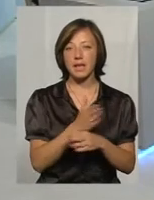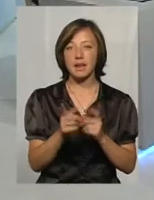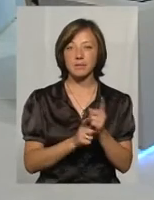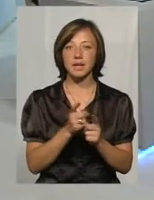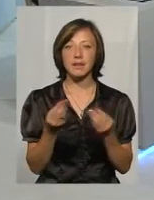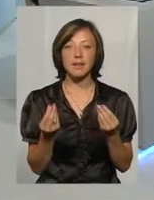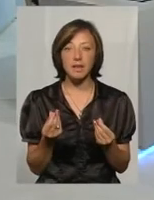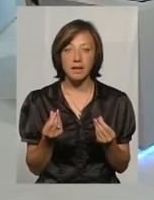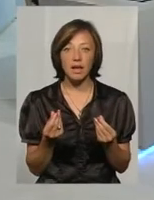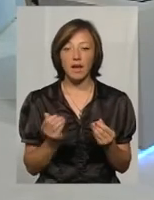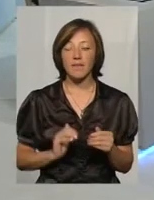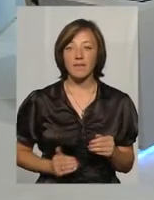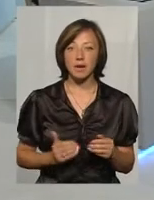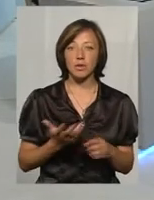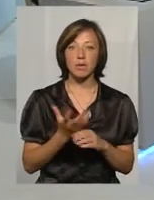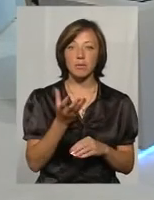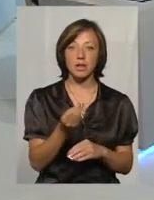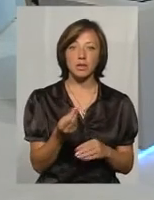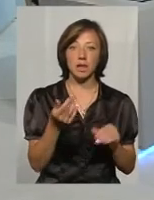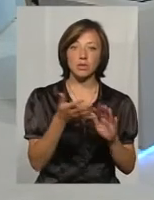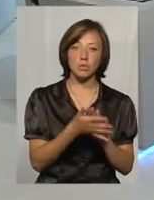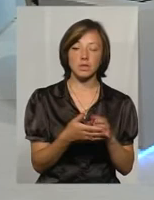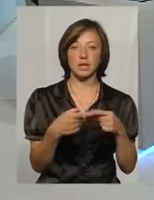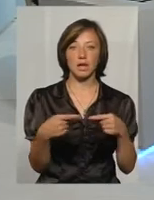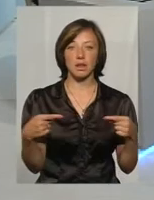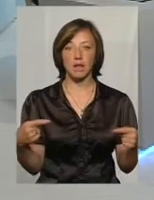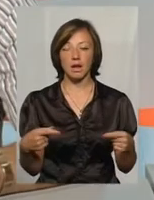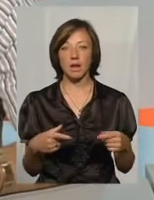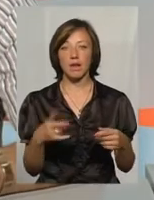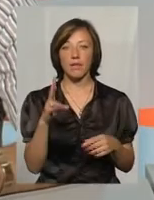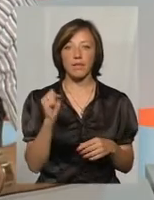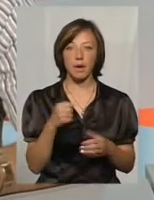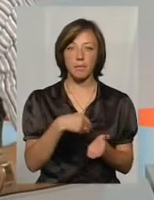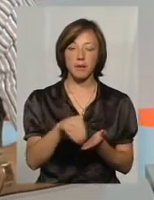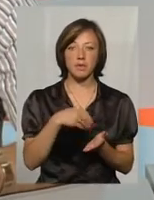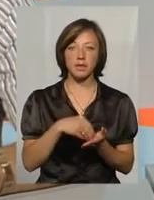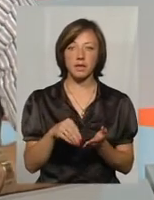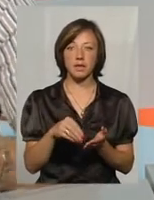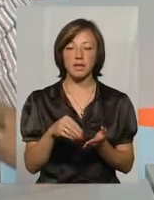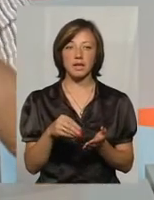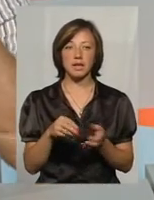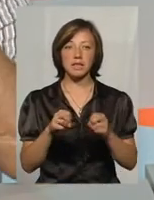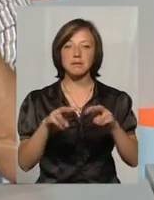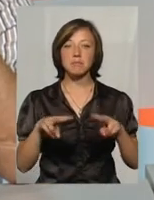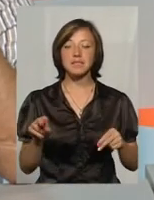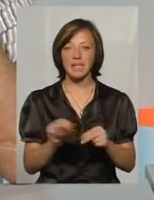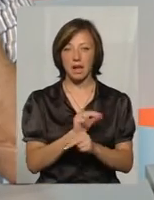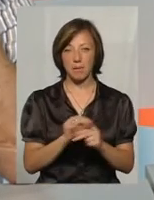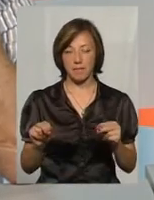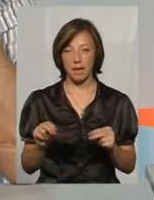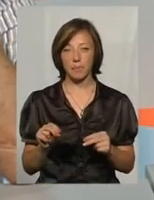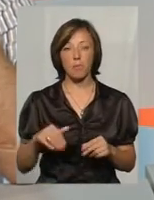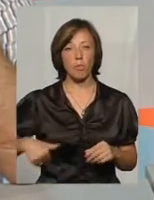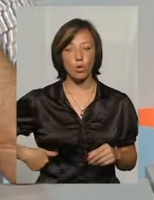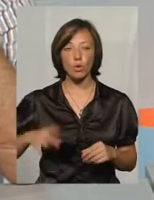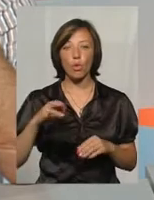денег от них фірм, які оплачують расходники і т.д. на приобретення імуносупресивной терапії. Але, тим